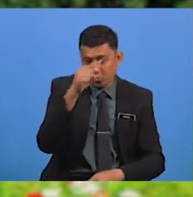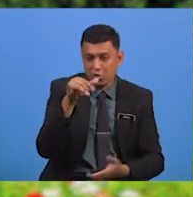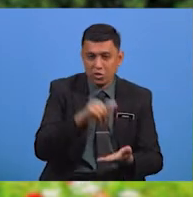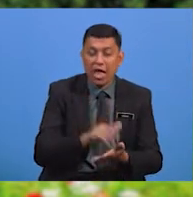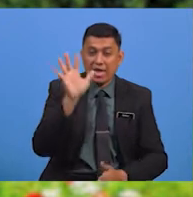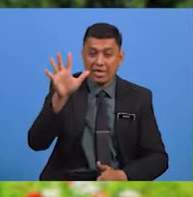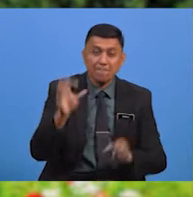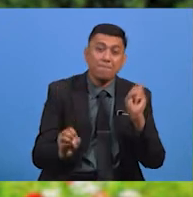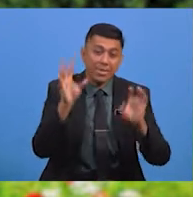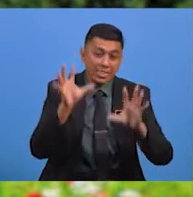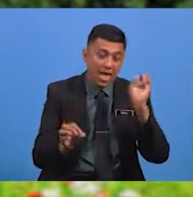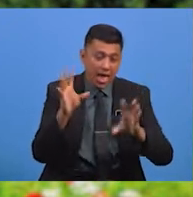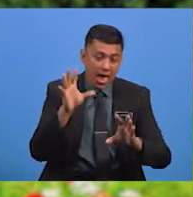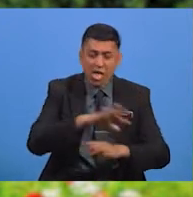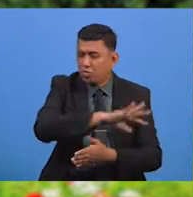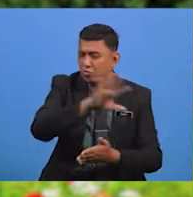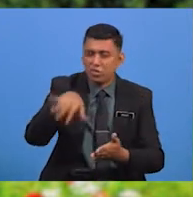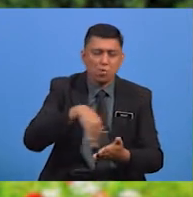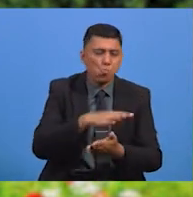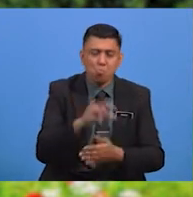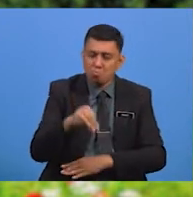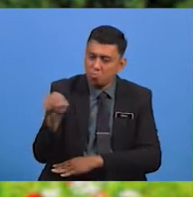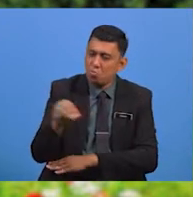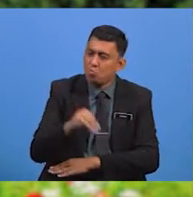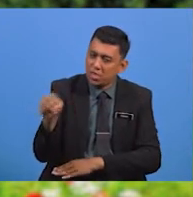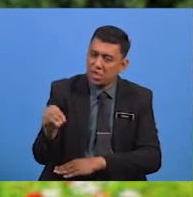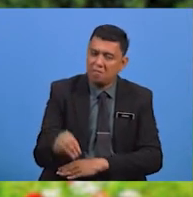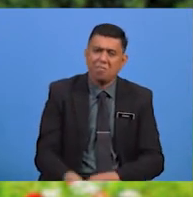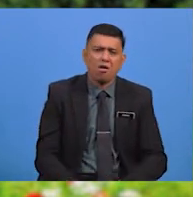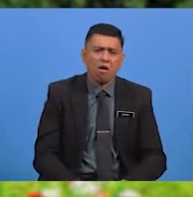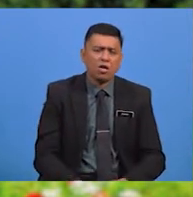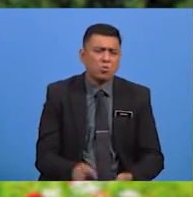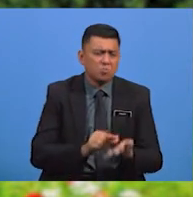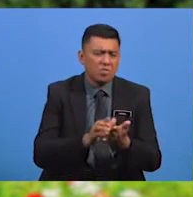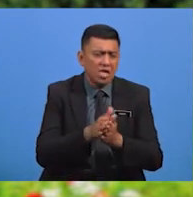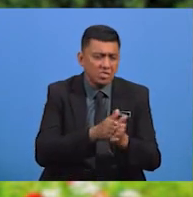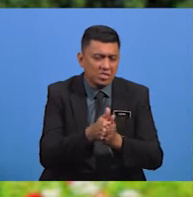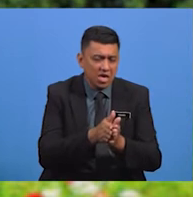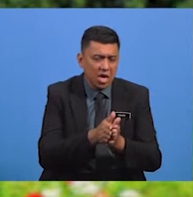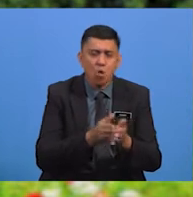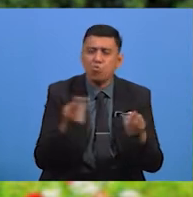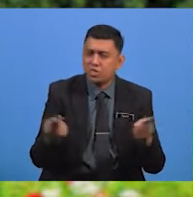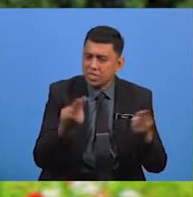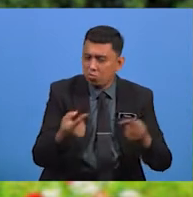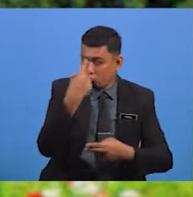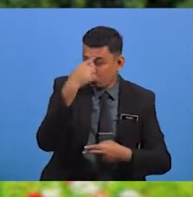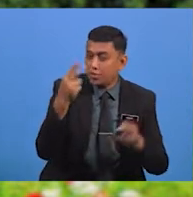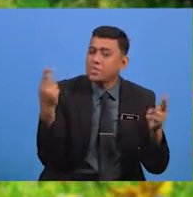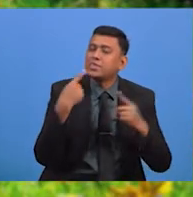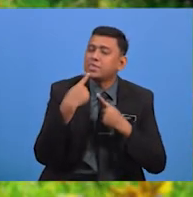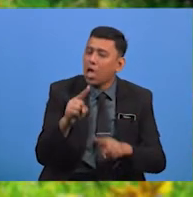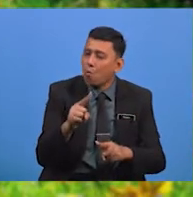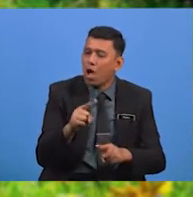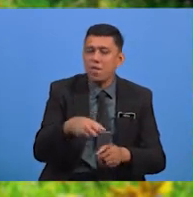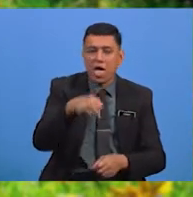Lima Bintang Untuk Semua Murid-murid Cikgu Yang Gigih Berusaha Menjawab Soalan-soalan Tadi